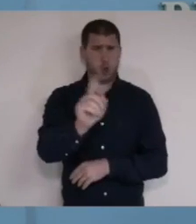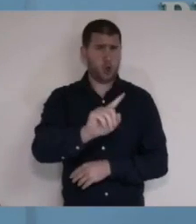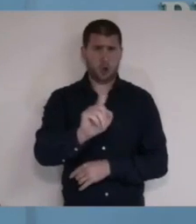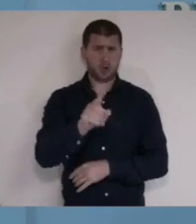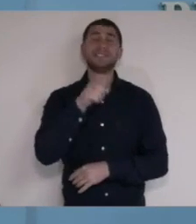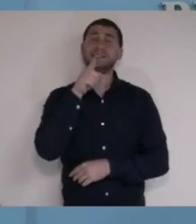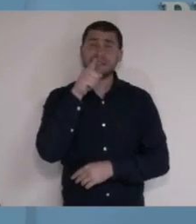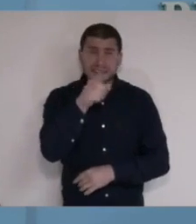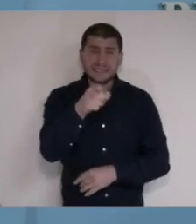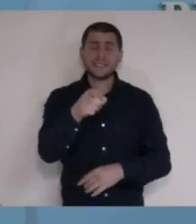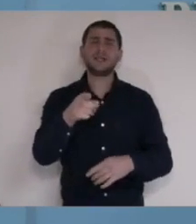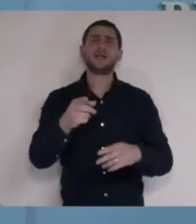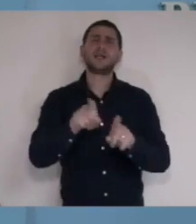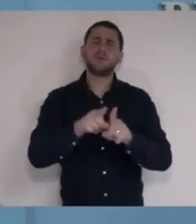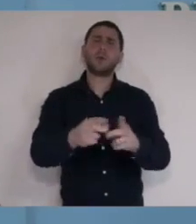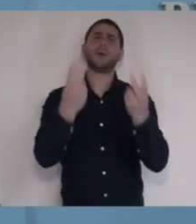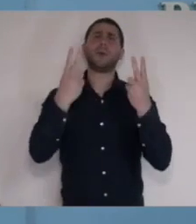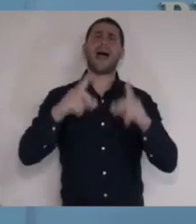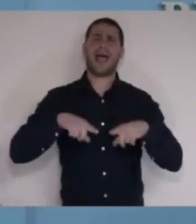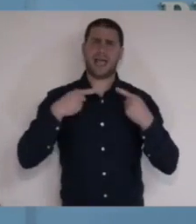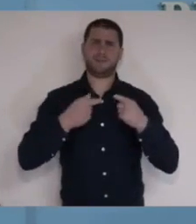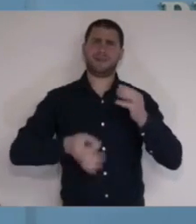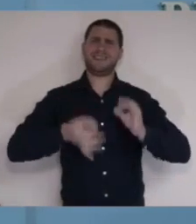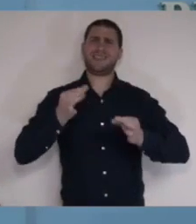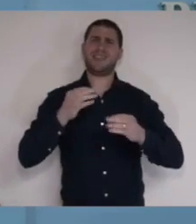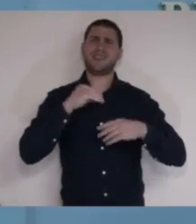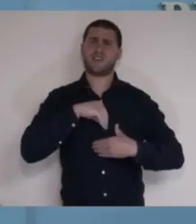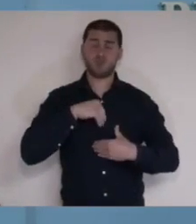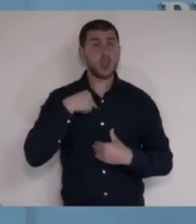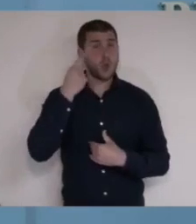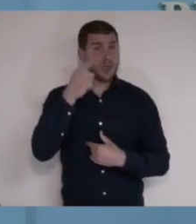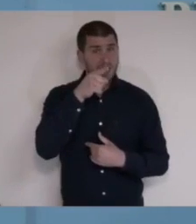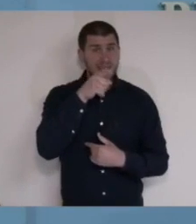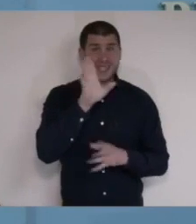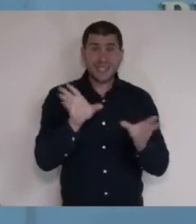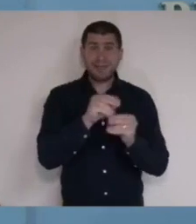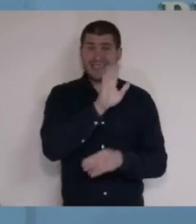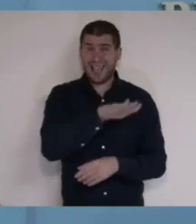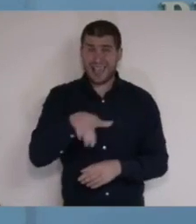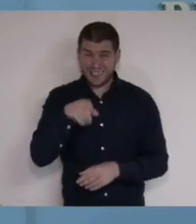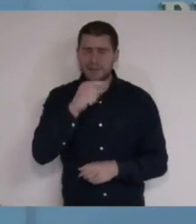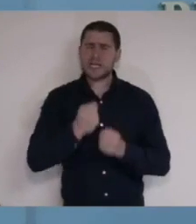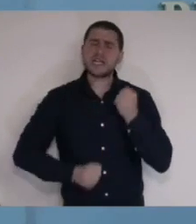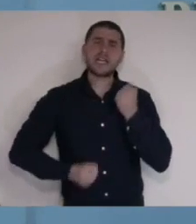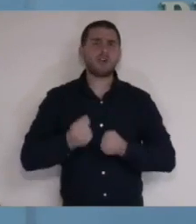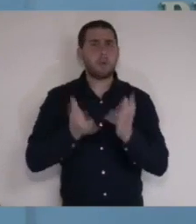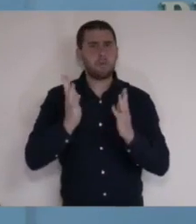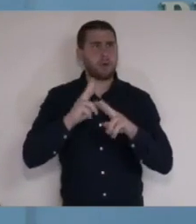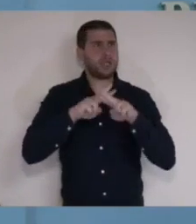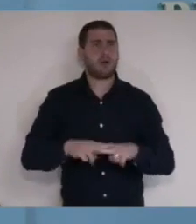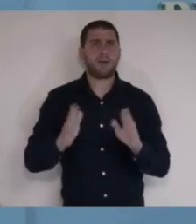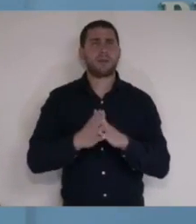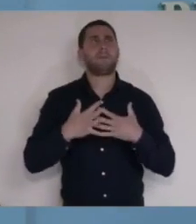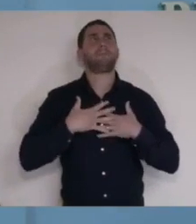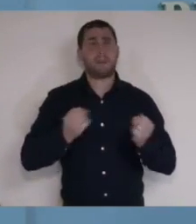אלה דיני נפשות. אני יודע שאם ילדים קטנים, קשה מאוד להישאר